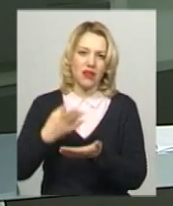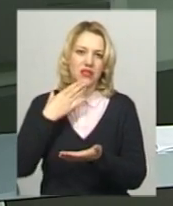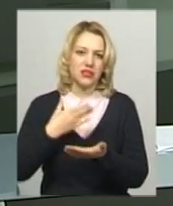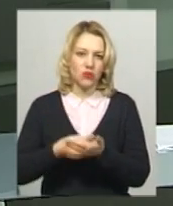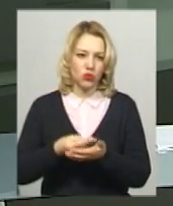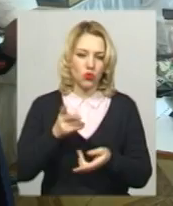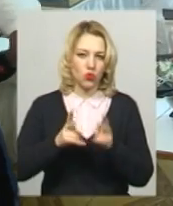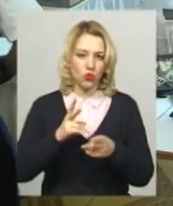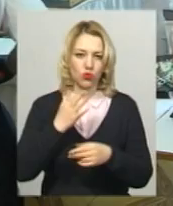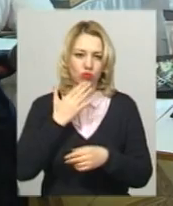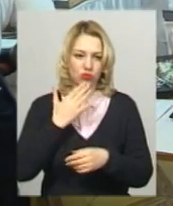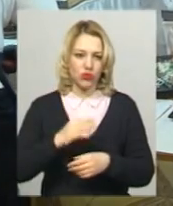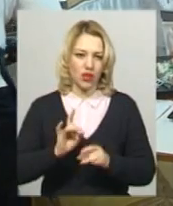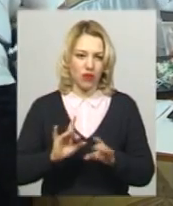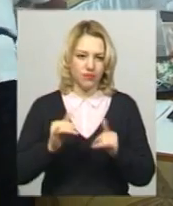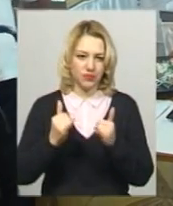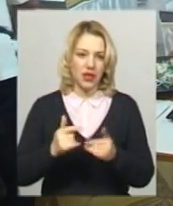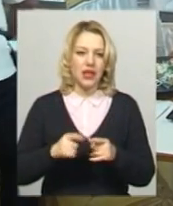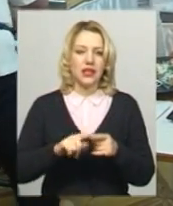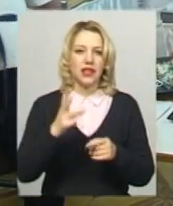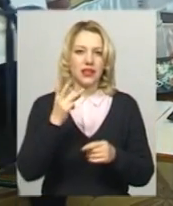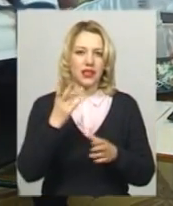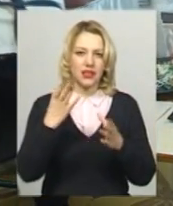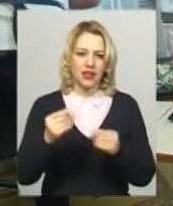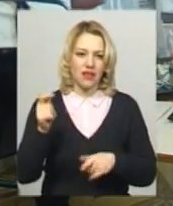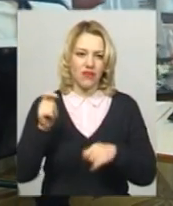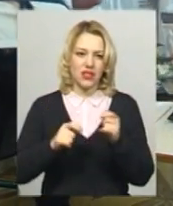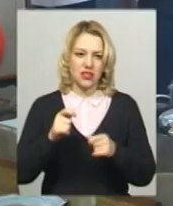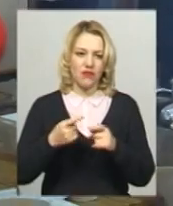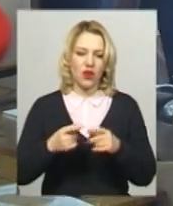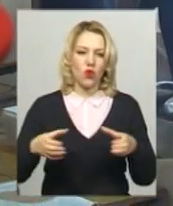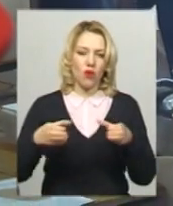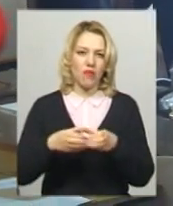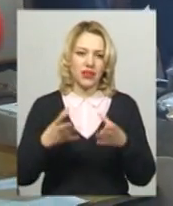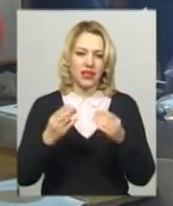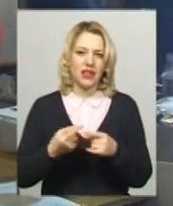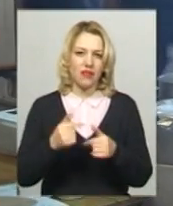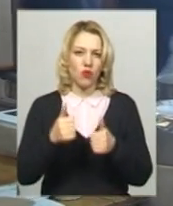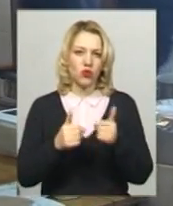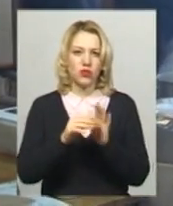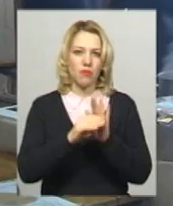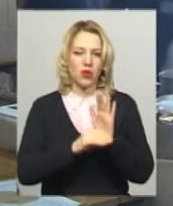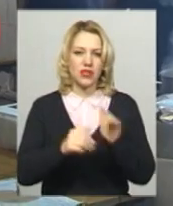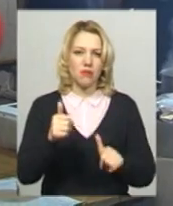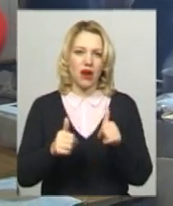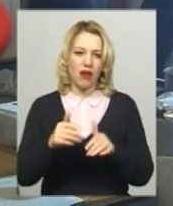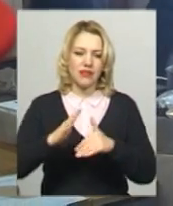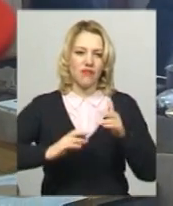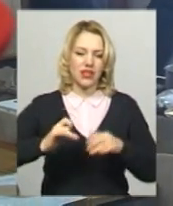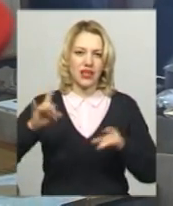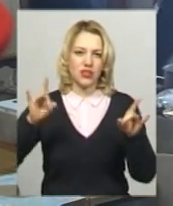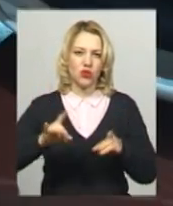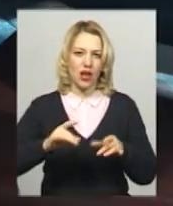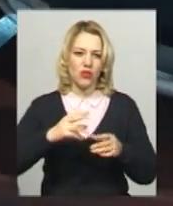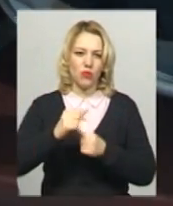Ворожцова. Це третій день фестивалю, так званий командний день. У конкурсній програмі змагаються фахівці ресторанного